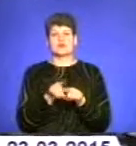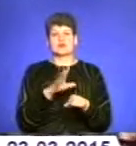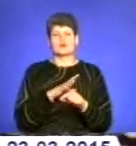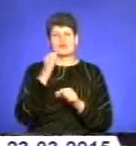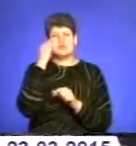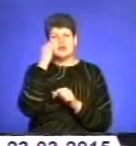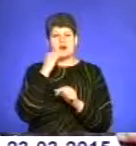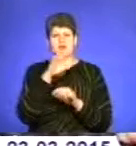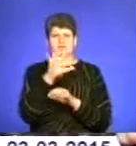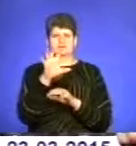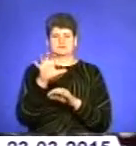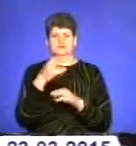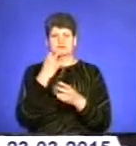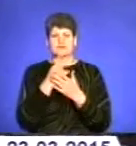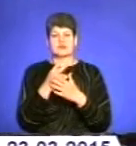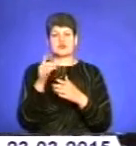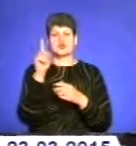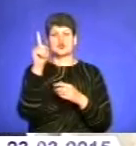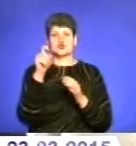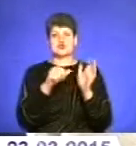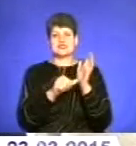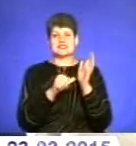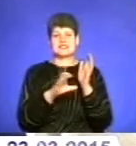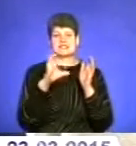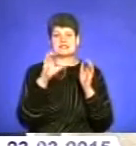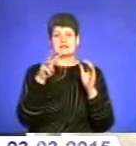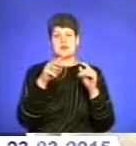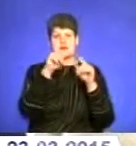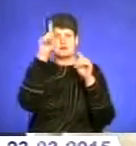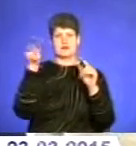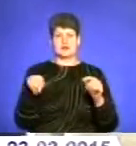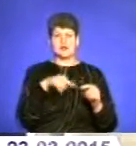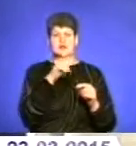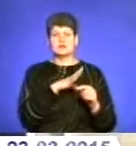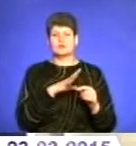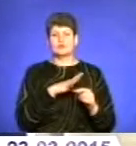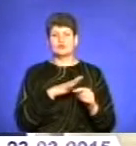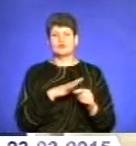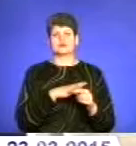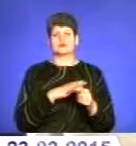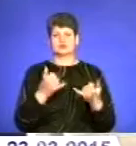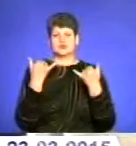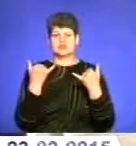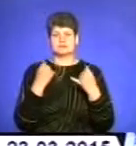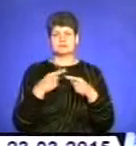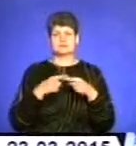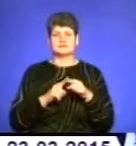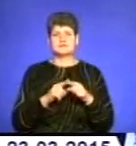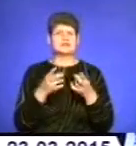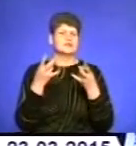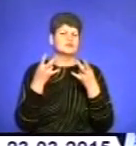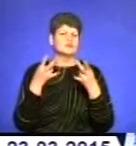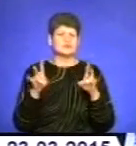світлинах. Діаметр 160 сантиметрів. При цьому він буде оснащений сучасними технологіями, які не